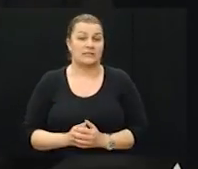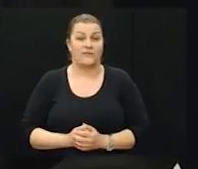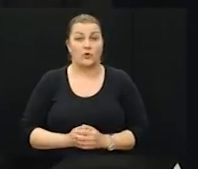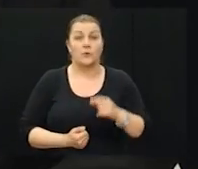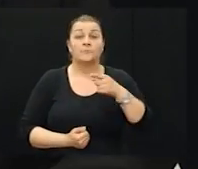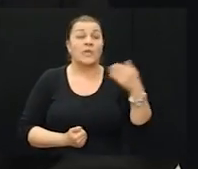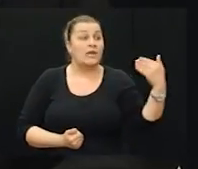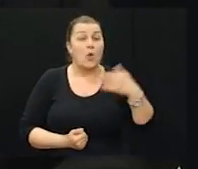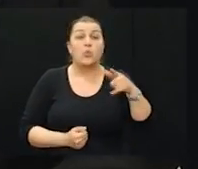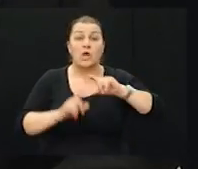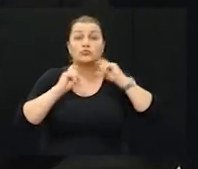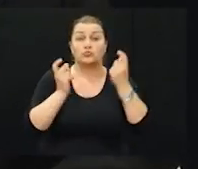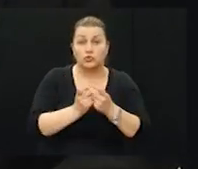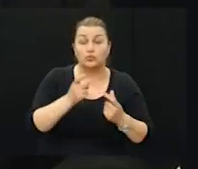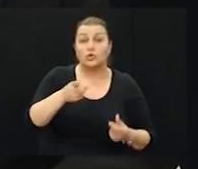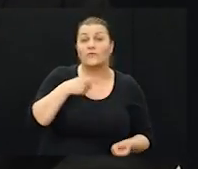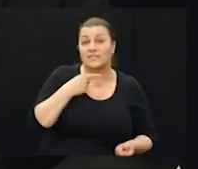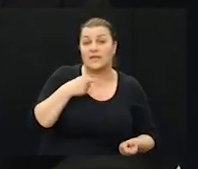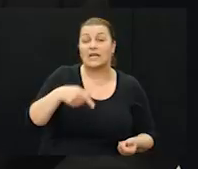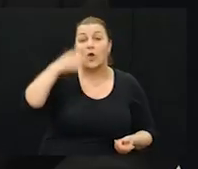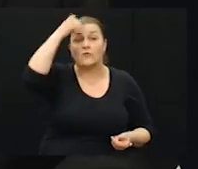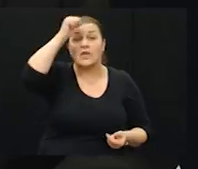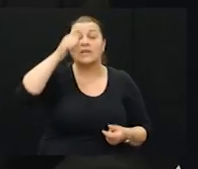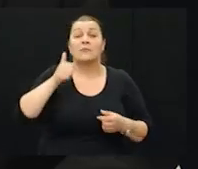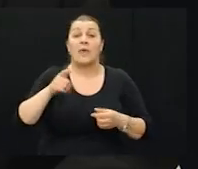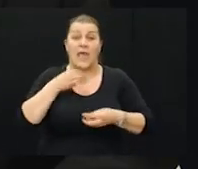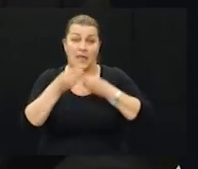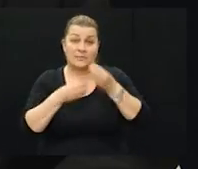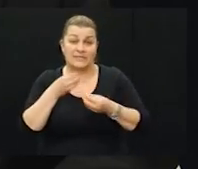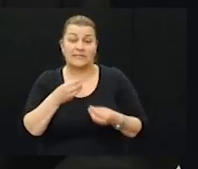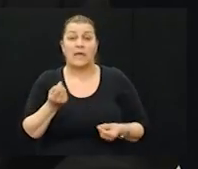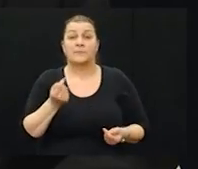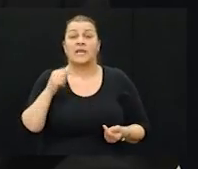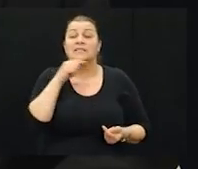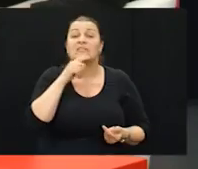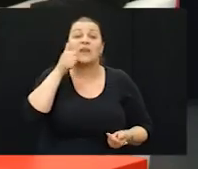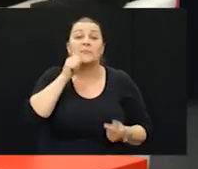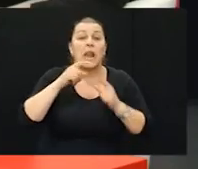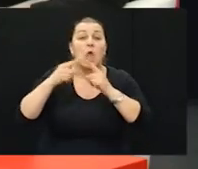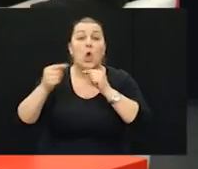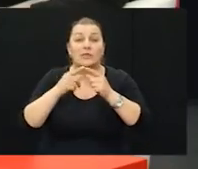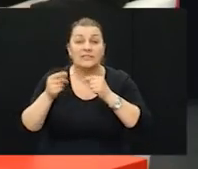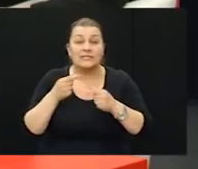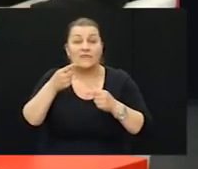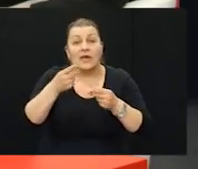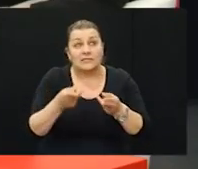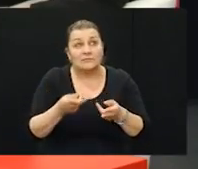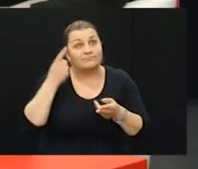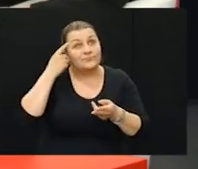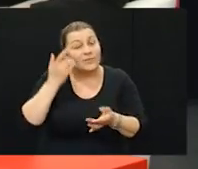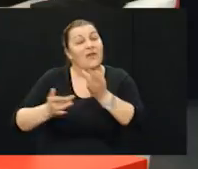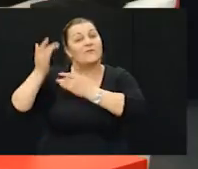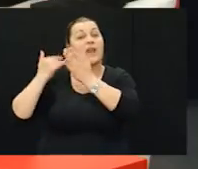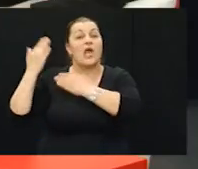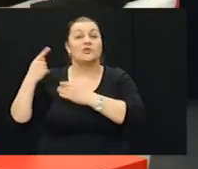studiju, Brigado, rekli ste da vas ovo ime emisije, ove crne-bijele kockice stilizirane vraćaju na